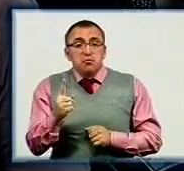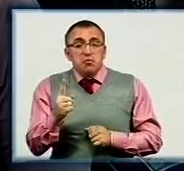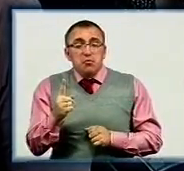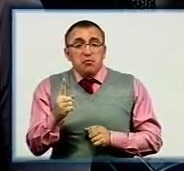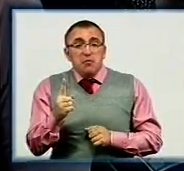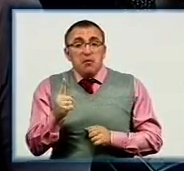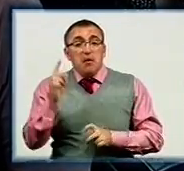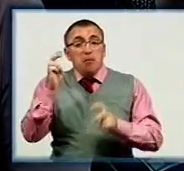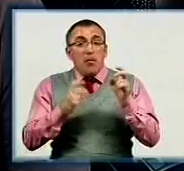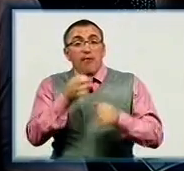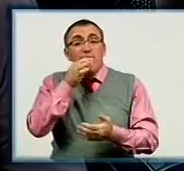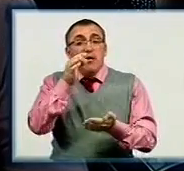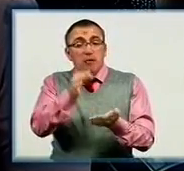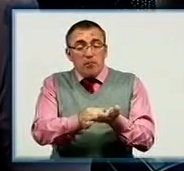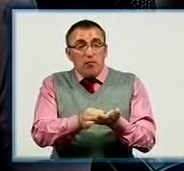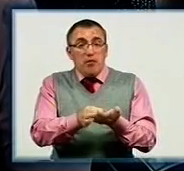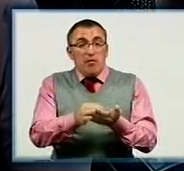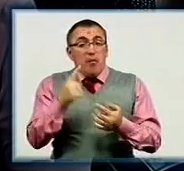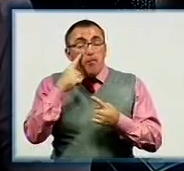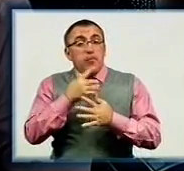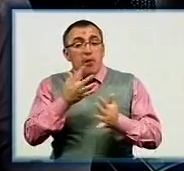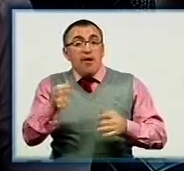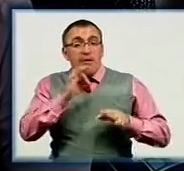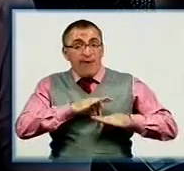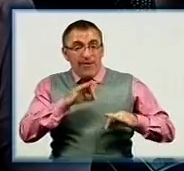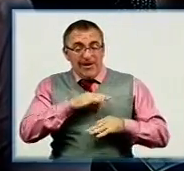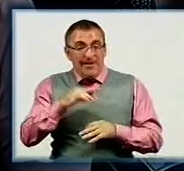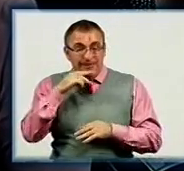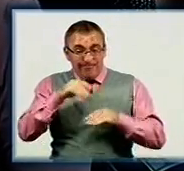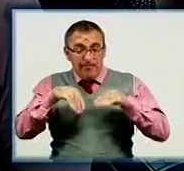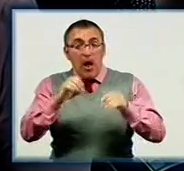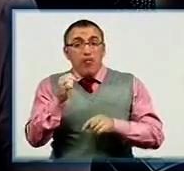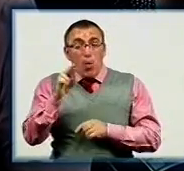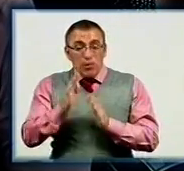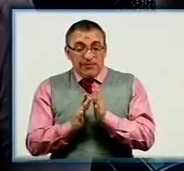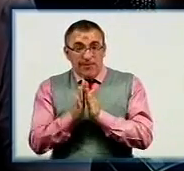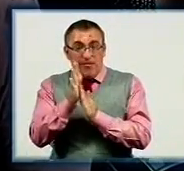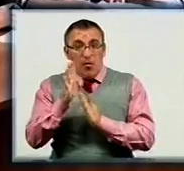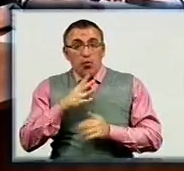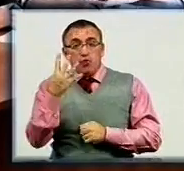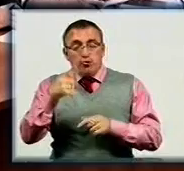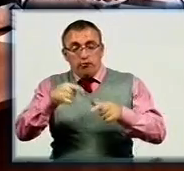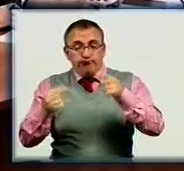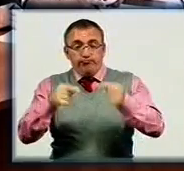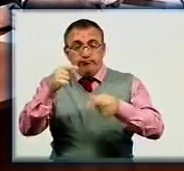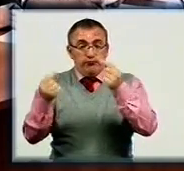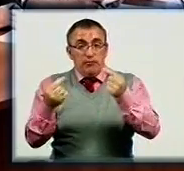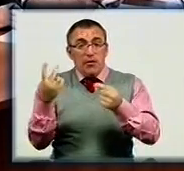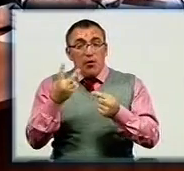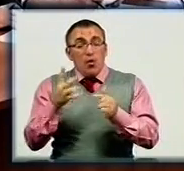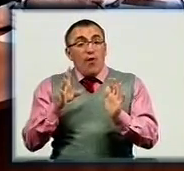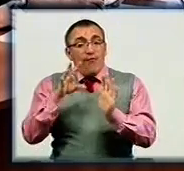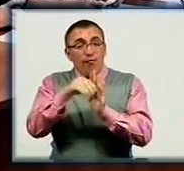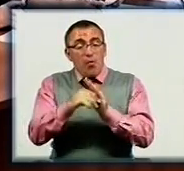підприємство відповідало, що в більшості вони використовували гербіцид, коли амброзія була у фазі чотирьох листочків. Треба вносити